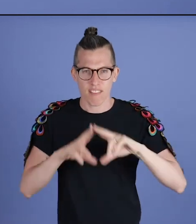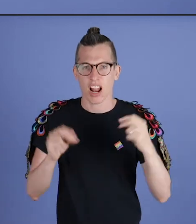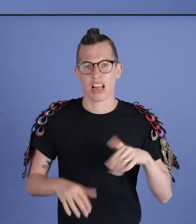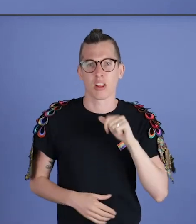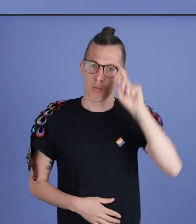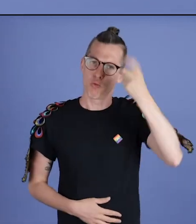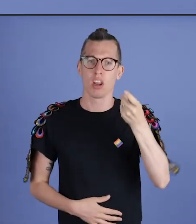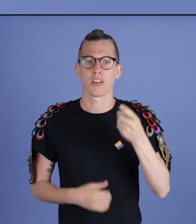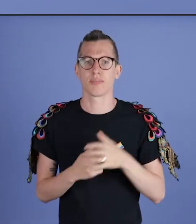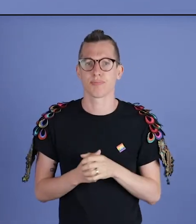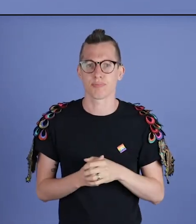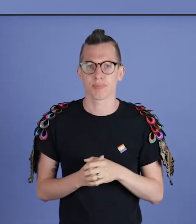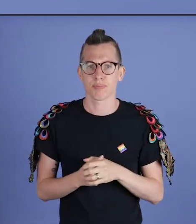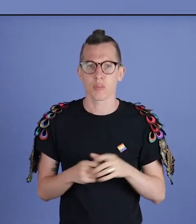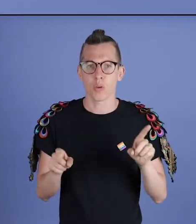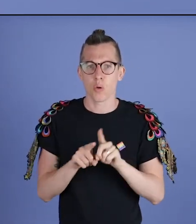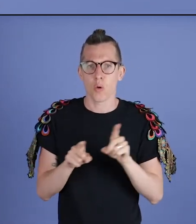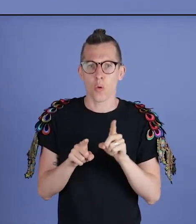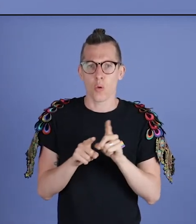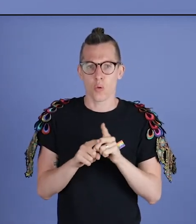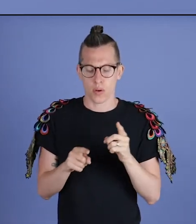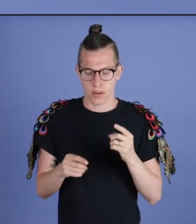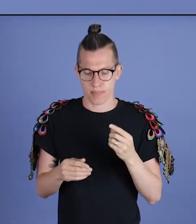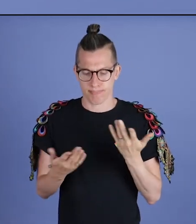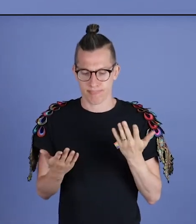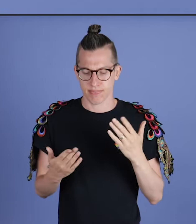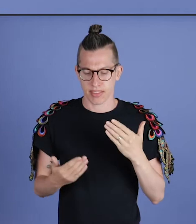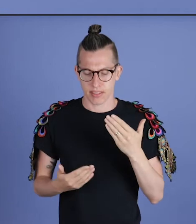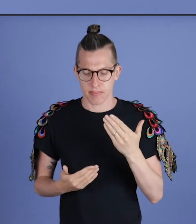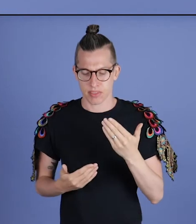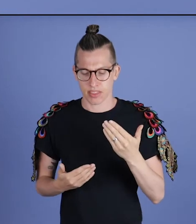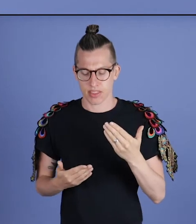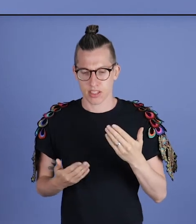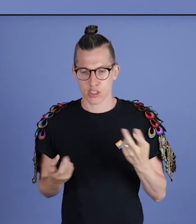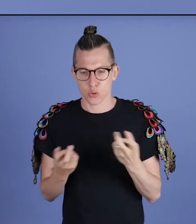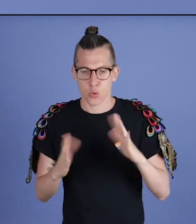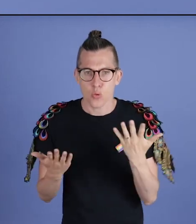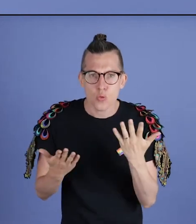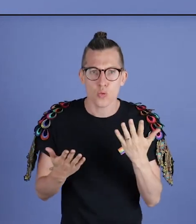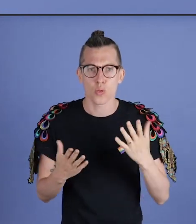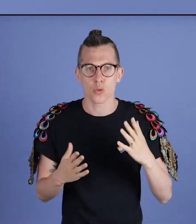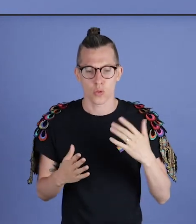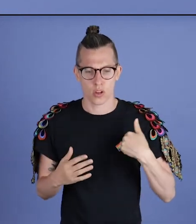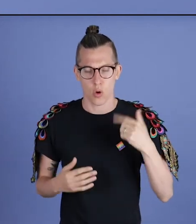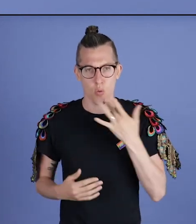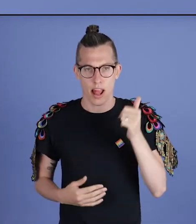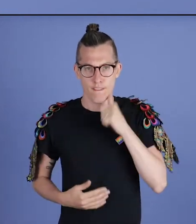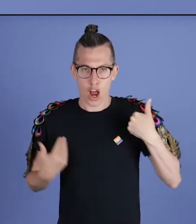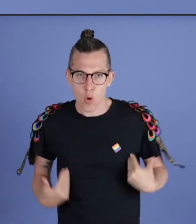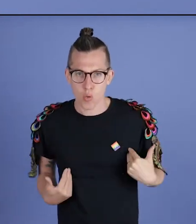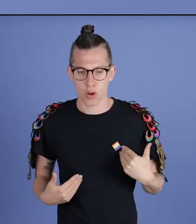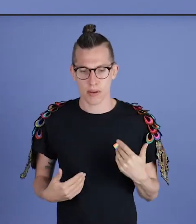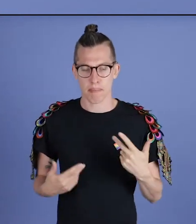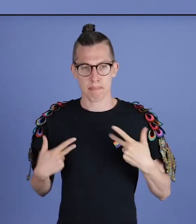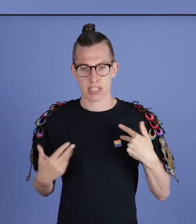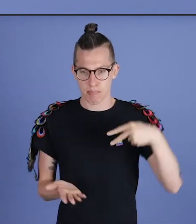vertellen. Ja, dat is nog altijd moeilijk, is nog vaak nog altijd zoeken naar de manier waarop dat